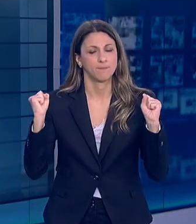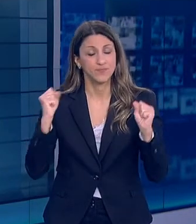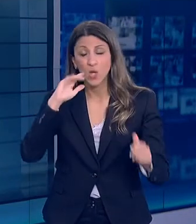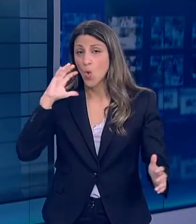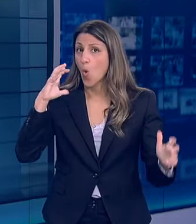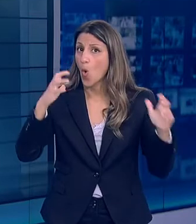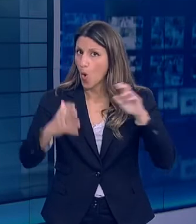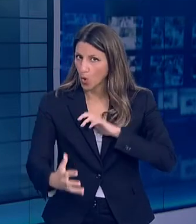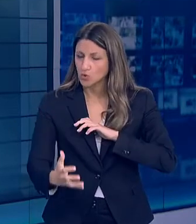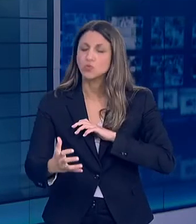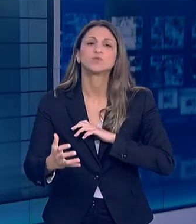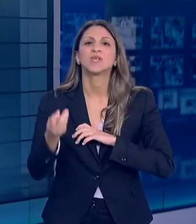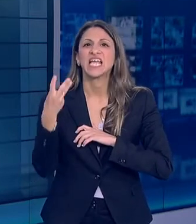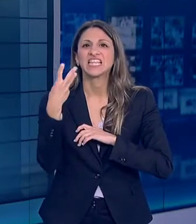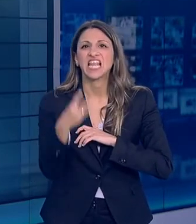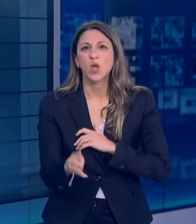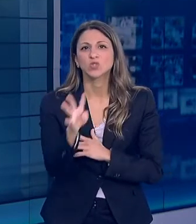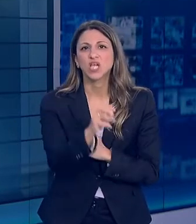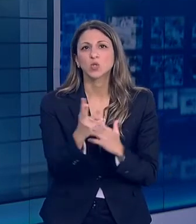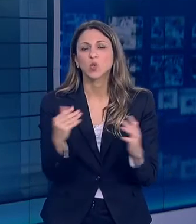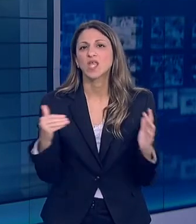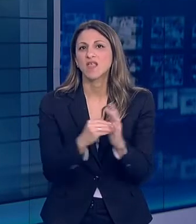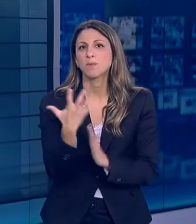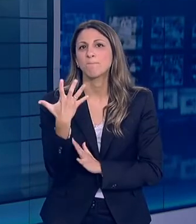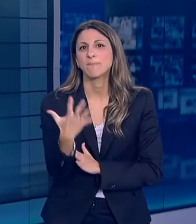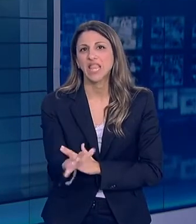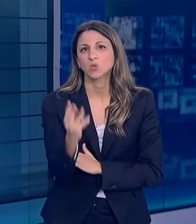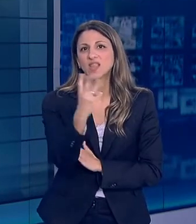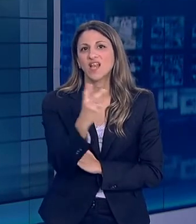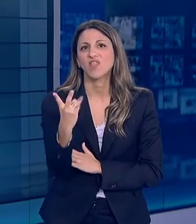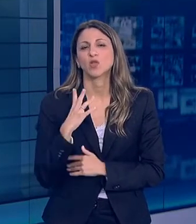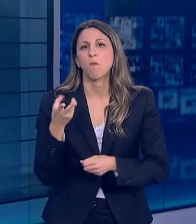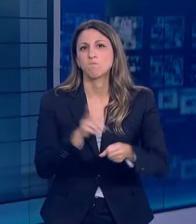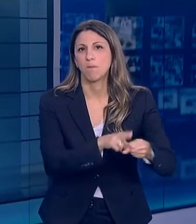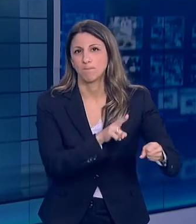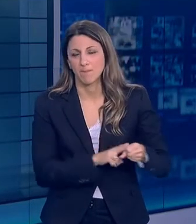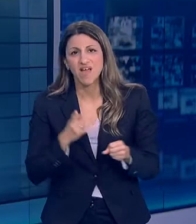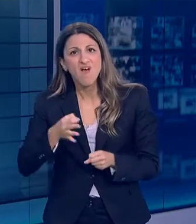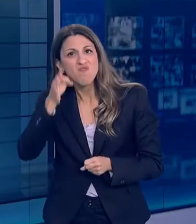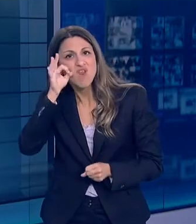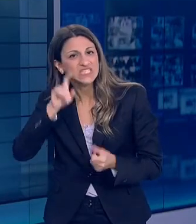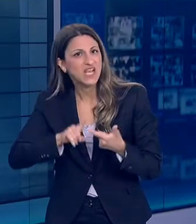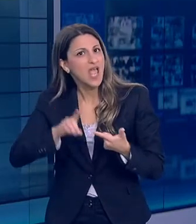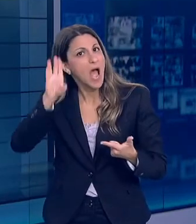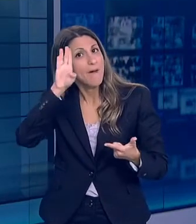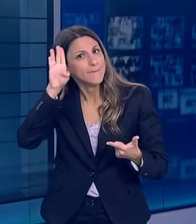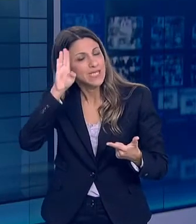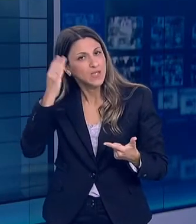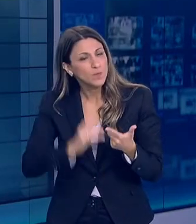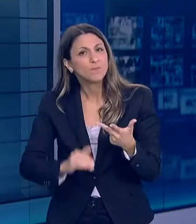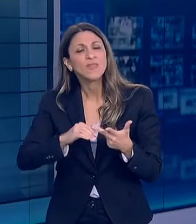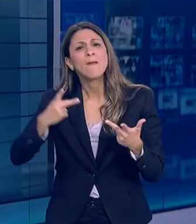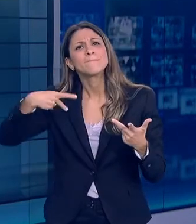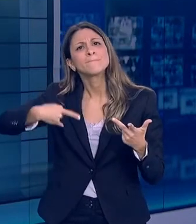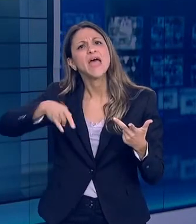παγκοσμίως έχουν καταγραφεί 348.532 θάνατοι. Η Βραζιλία, οι Ηνωμένες Πολιτείες της Αμερικής, το